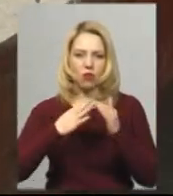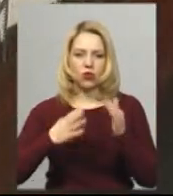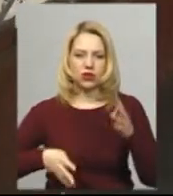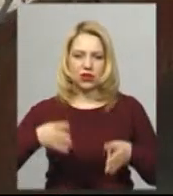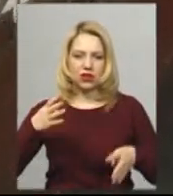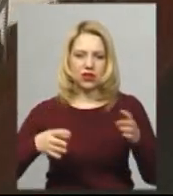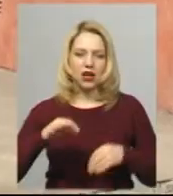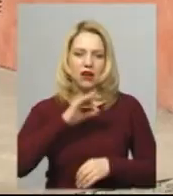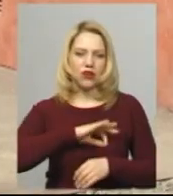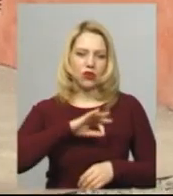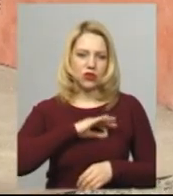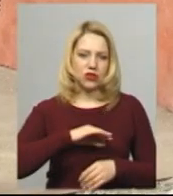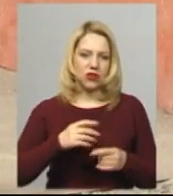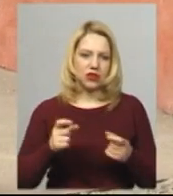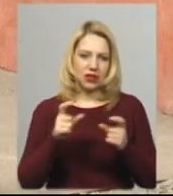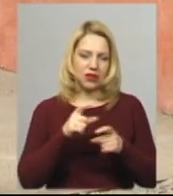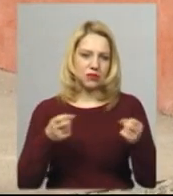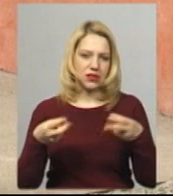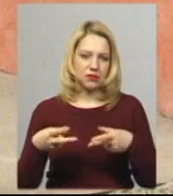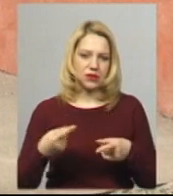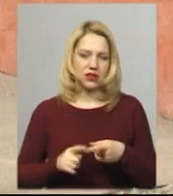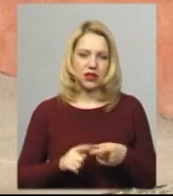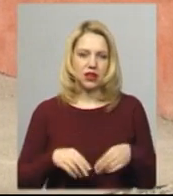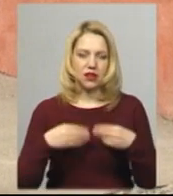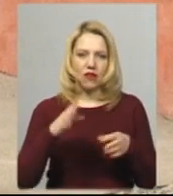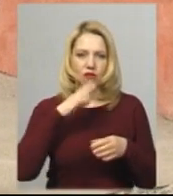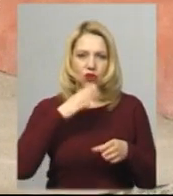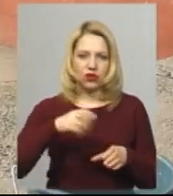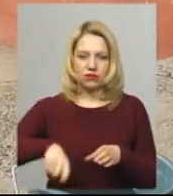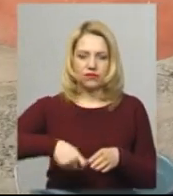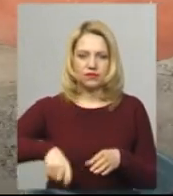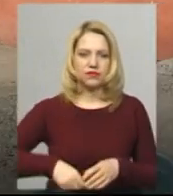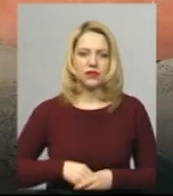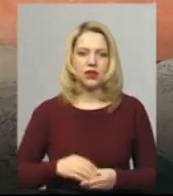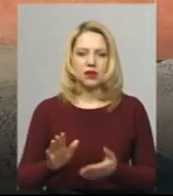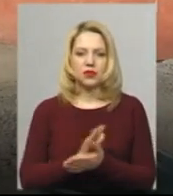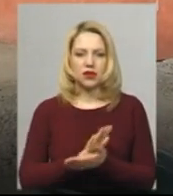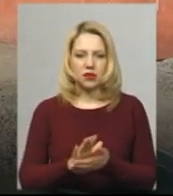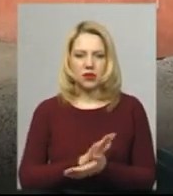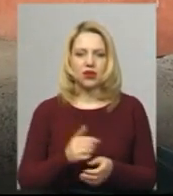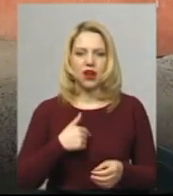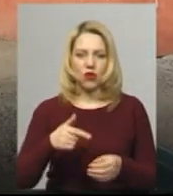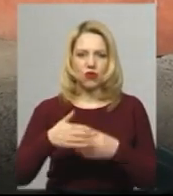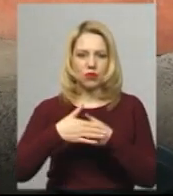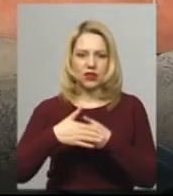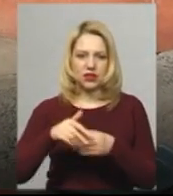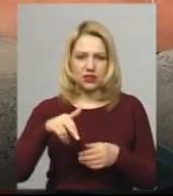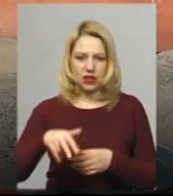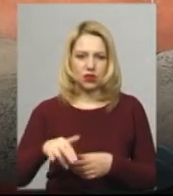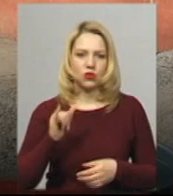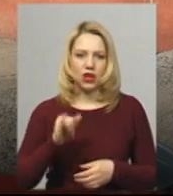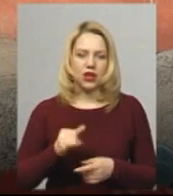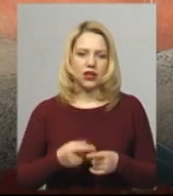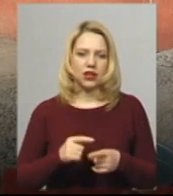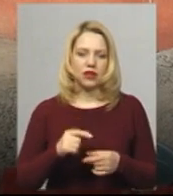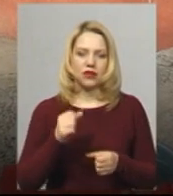засіб «Бланідаст-300». Даю таблеточки, ми розводимо його в воді. Це воно ж в таблетках, воно йде. Прибираю, тоді йду в під'їзд і роблю дезінфекцію. Тоді далі